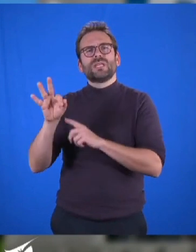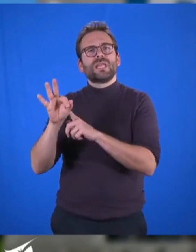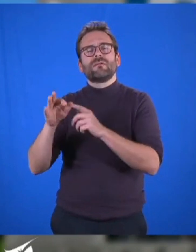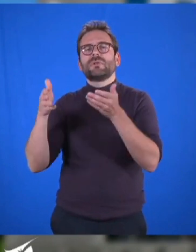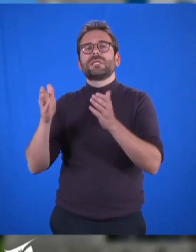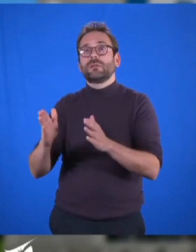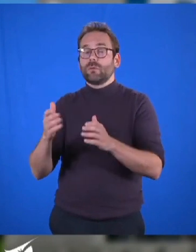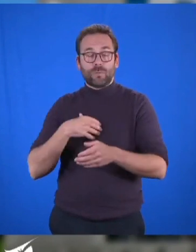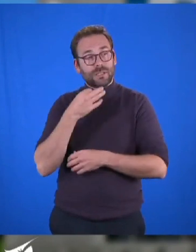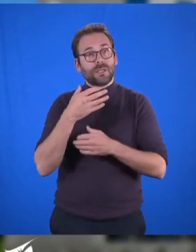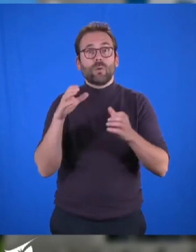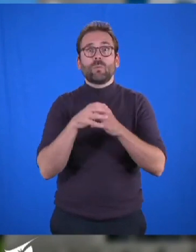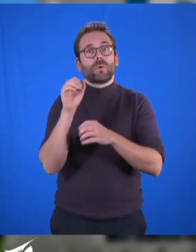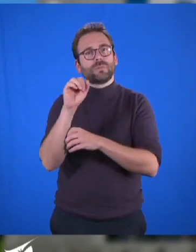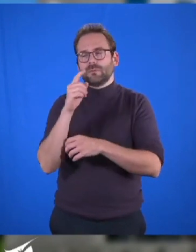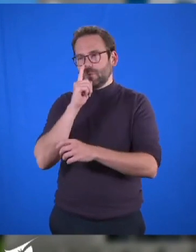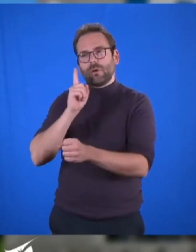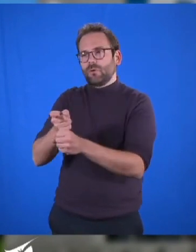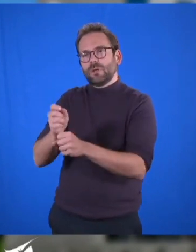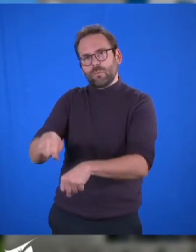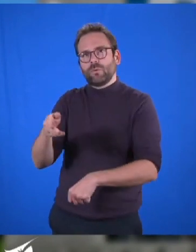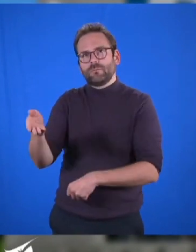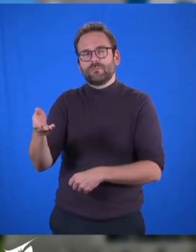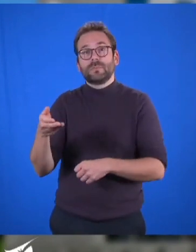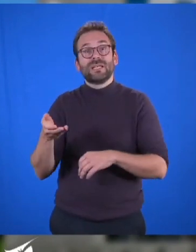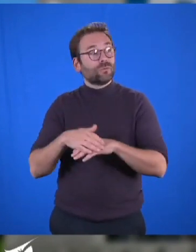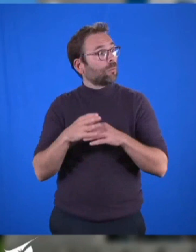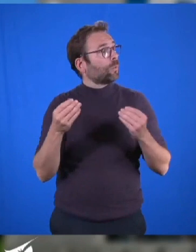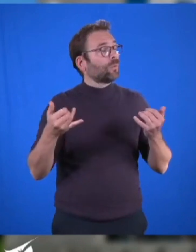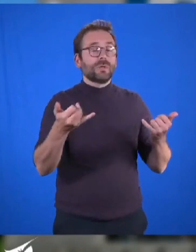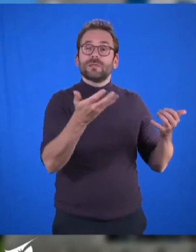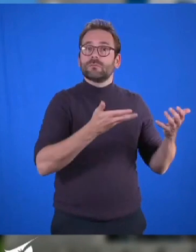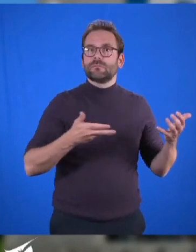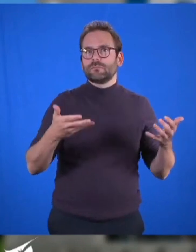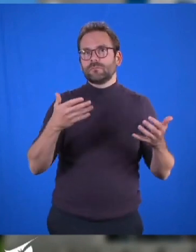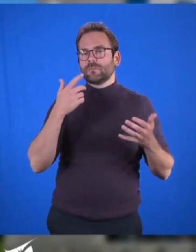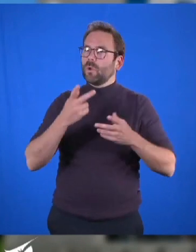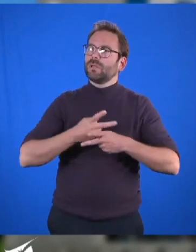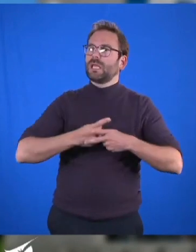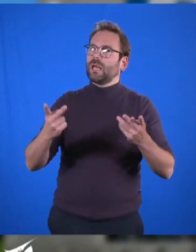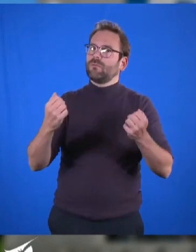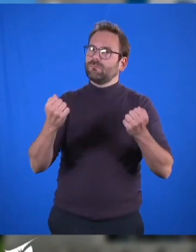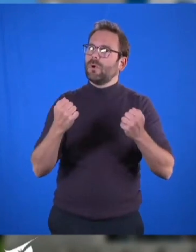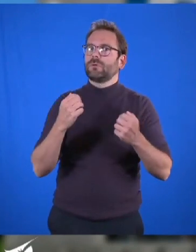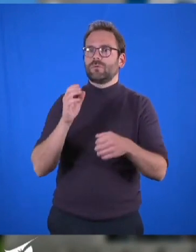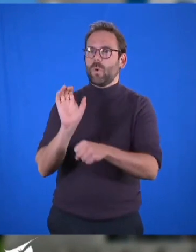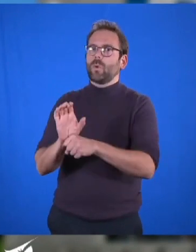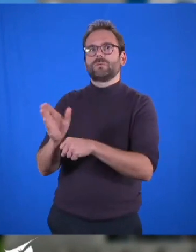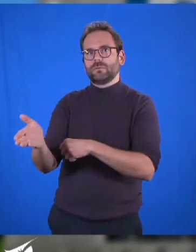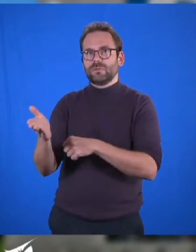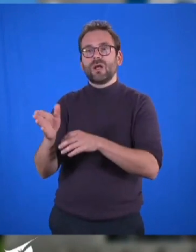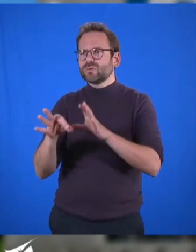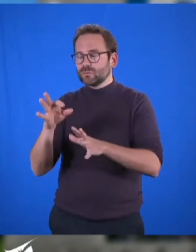l'ai dit au nom du groupe communiste, est condamnable et je crois que beaucoup dans cette Assemblée ont eu des déclarations fortes à l'encontre de ce choix